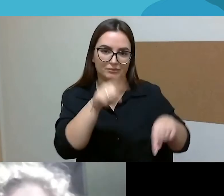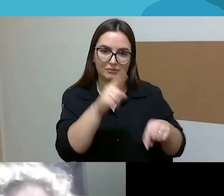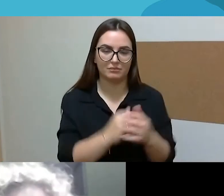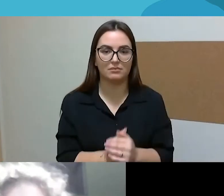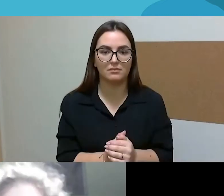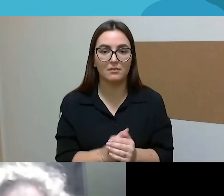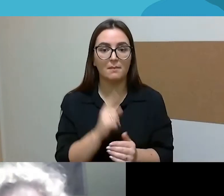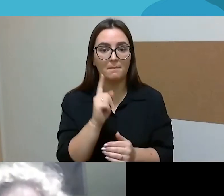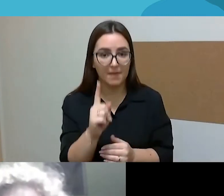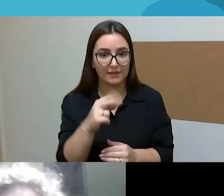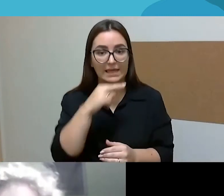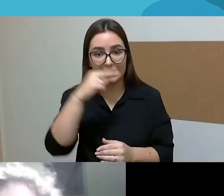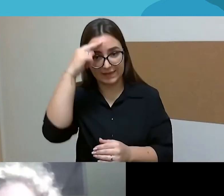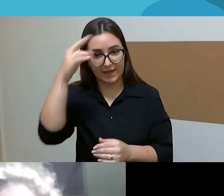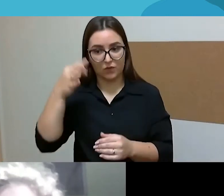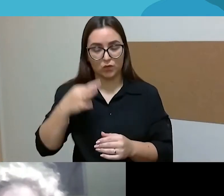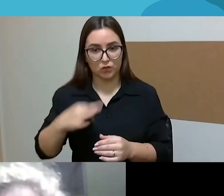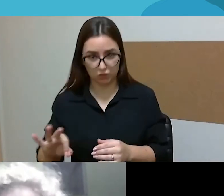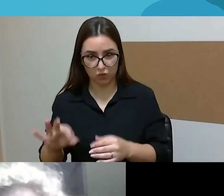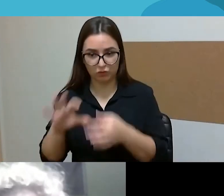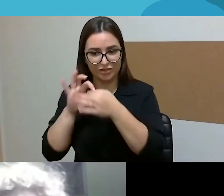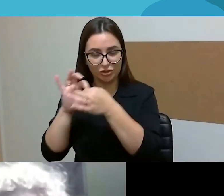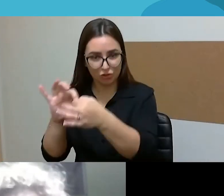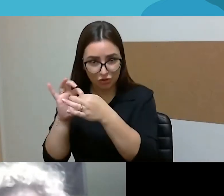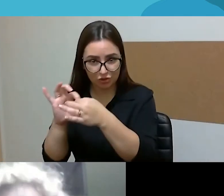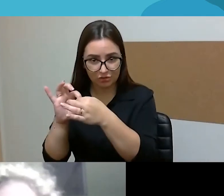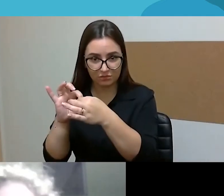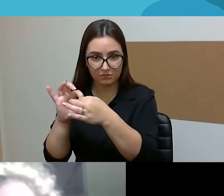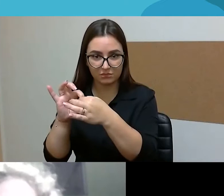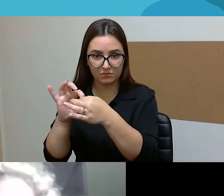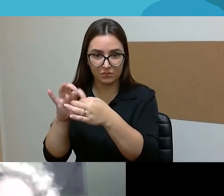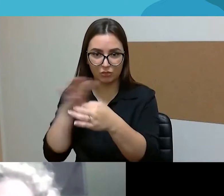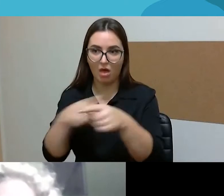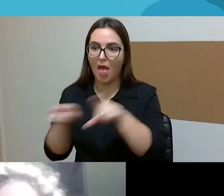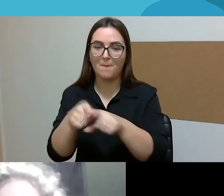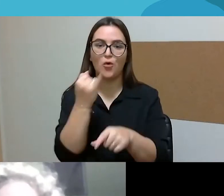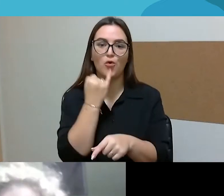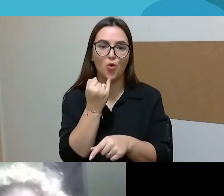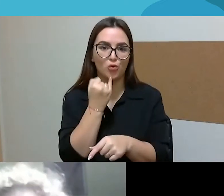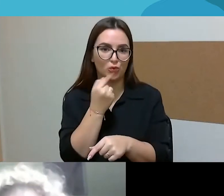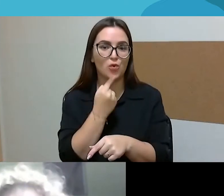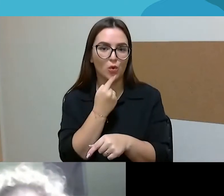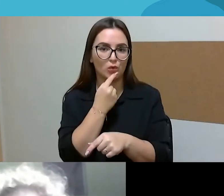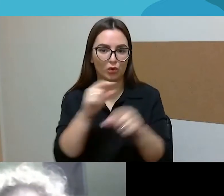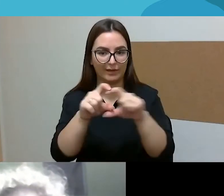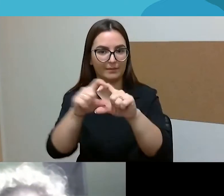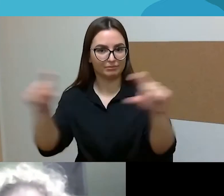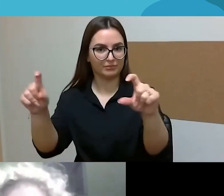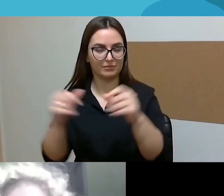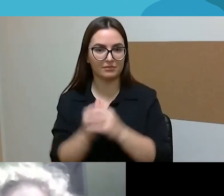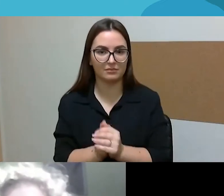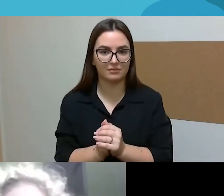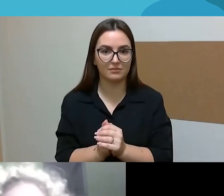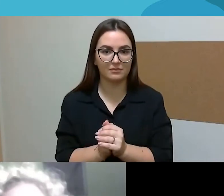bet tėvo sunaus linija, jinai skambėjo kaip raudona linija. Tai ta prasme, kad susidaro toks įspūdės, tas